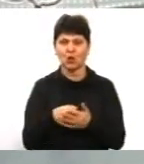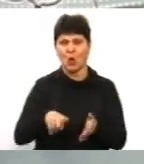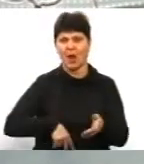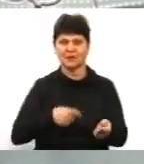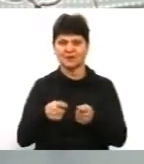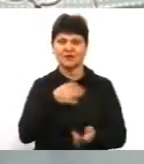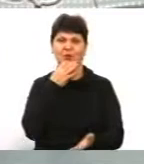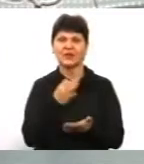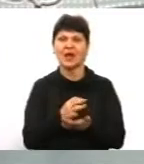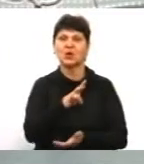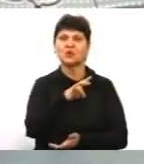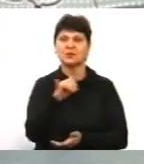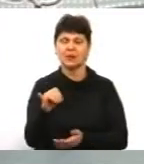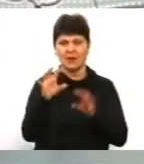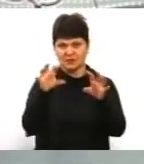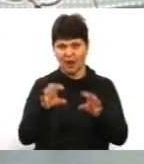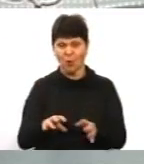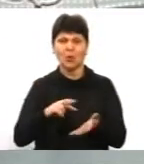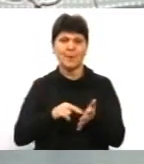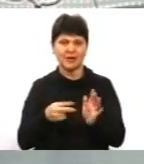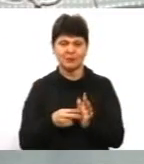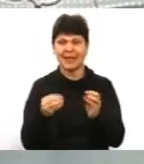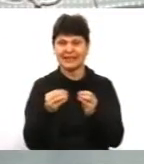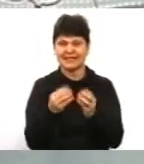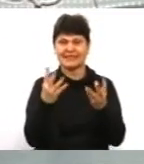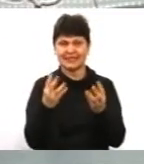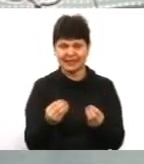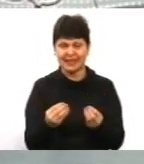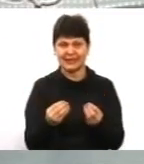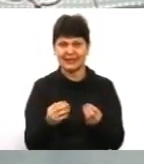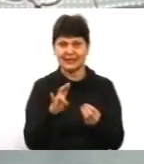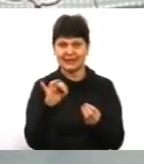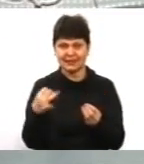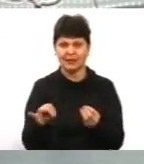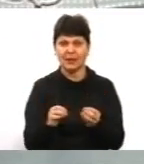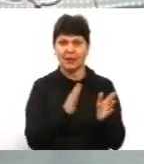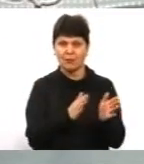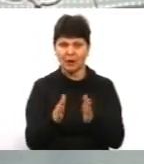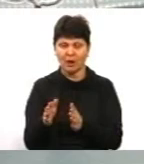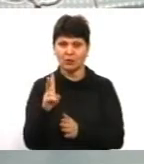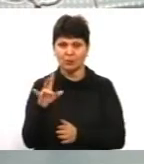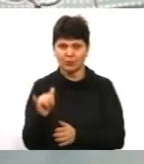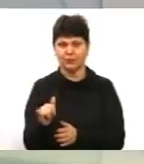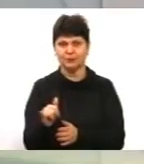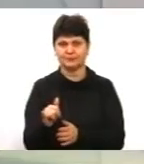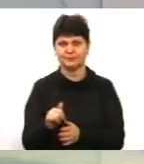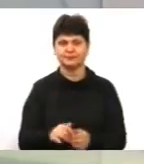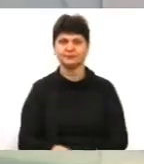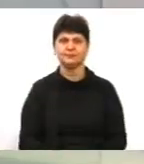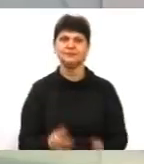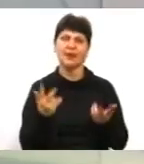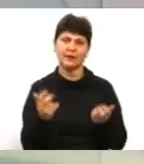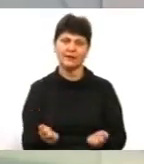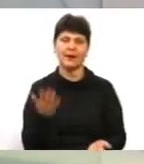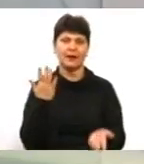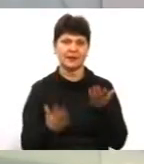відповідальності. Законом передбачено 10-денний наскарження, встановлене законопорядку, оскарження цих дій інспектора. Так, якщо є запитання,